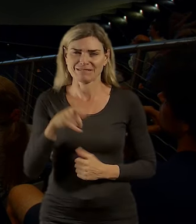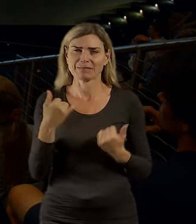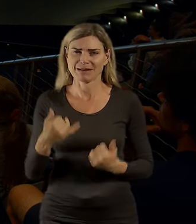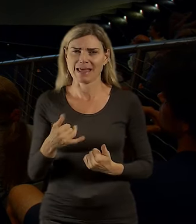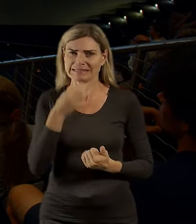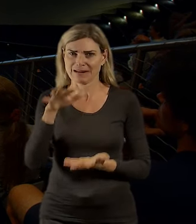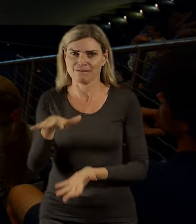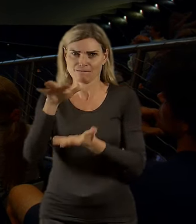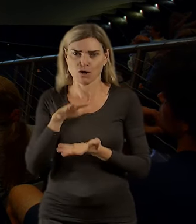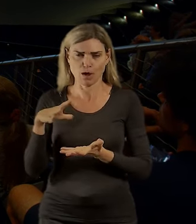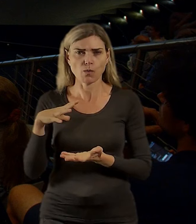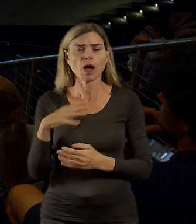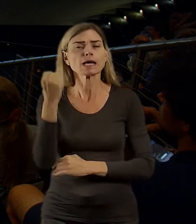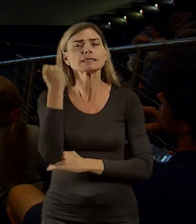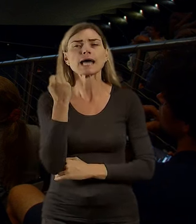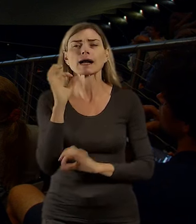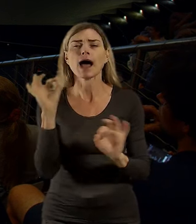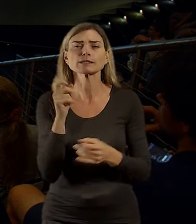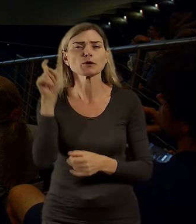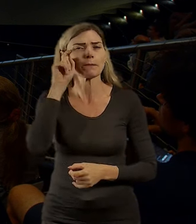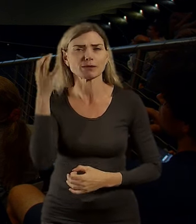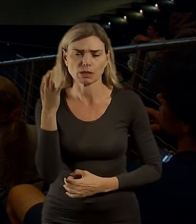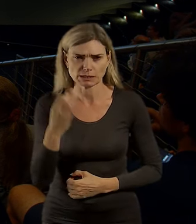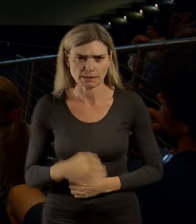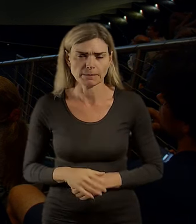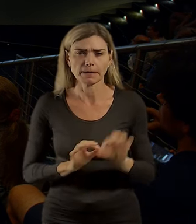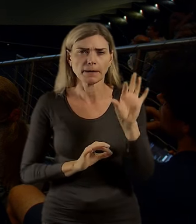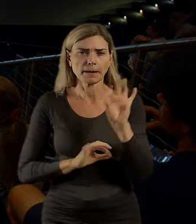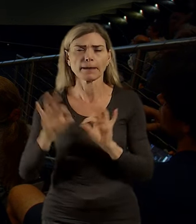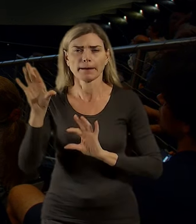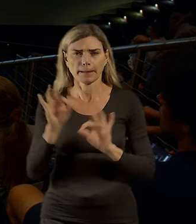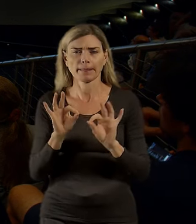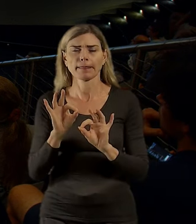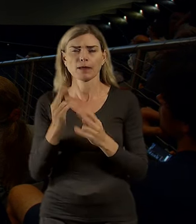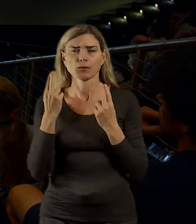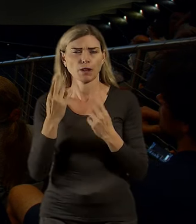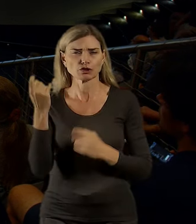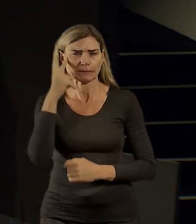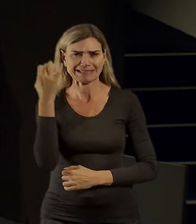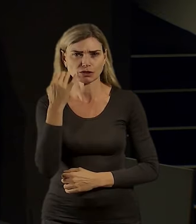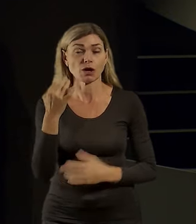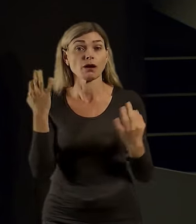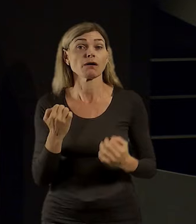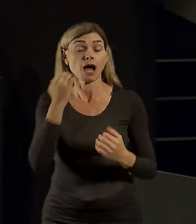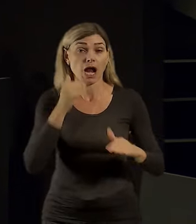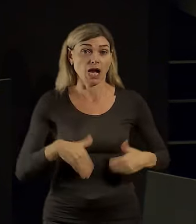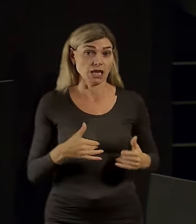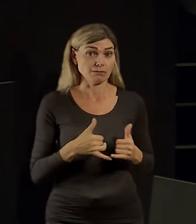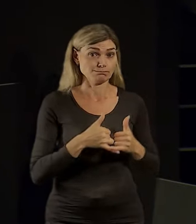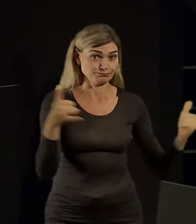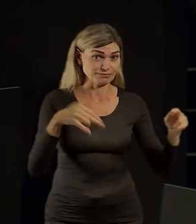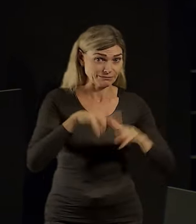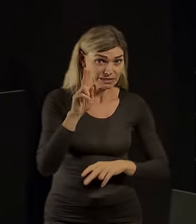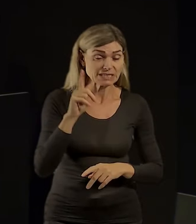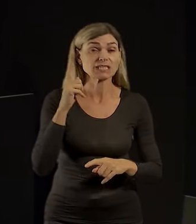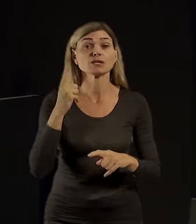měli něco odnést, tak jsou to těch jenom pár informací hlavních. Bude nás tady víc, bude nás tady hodně víc a